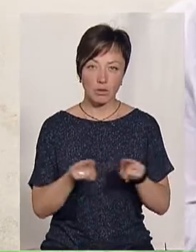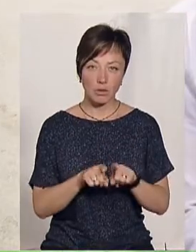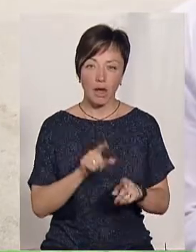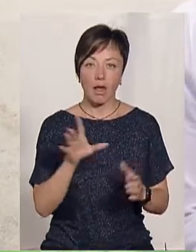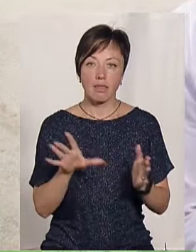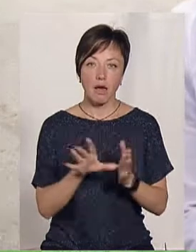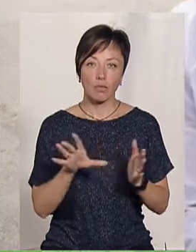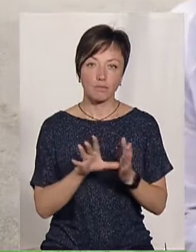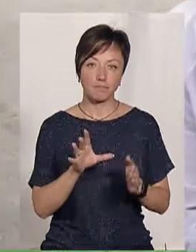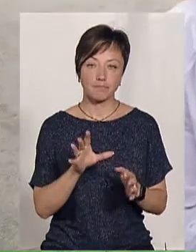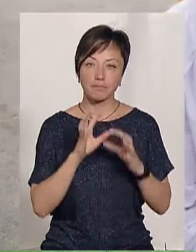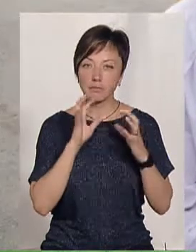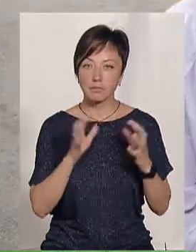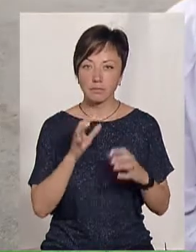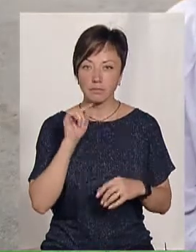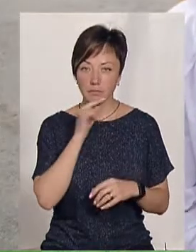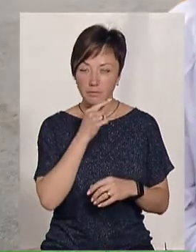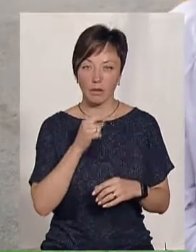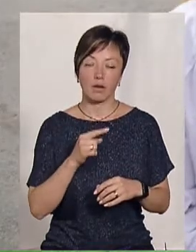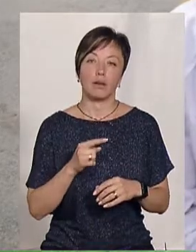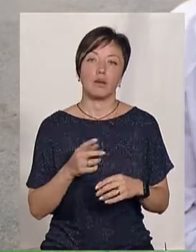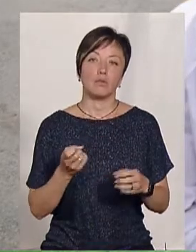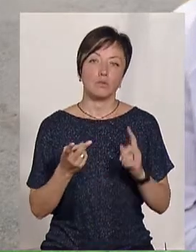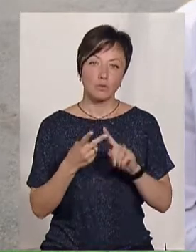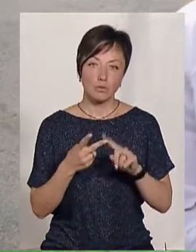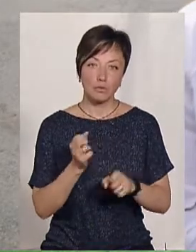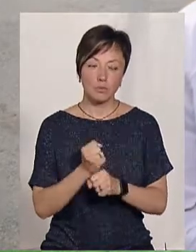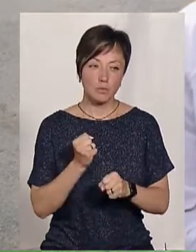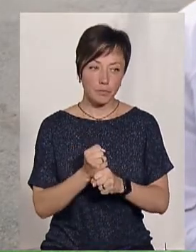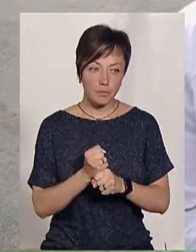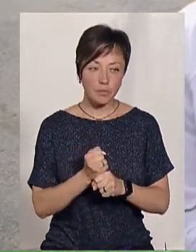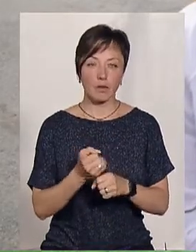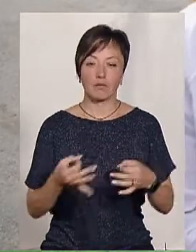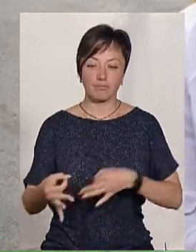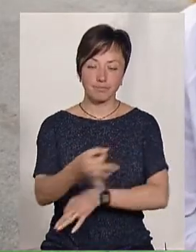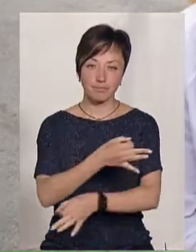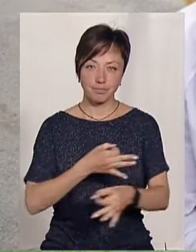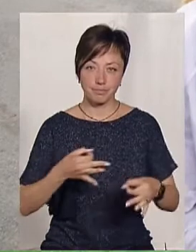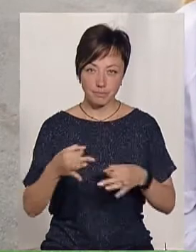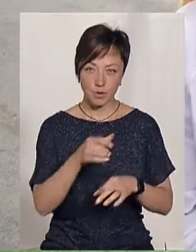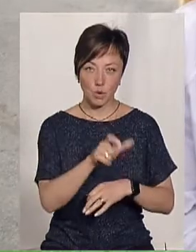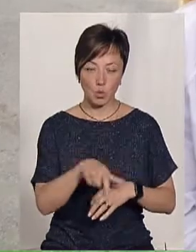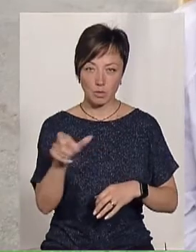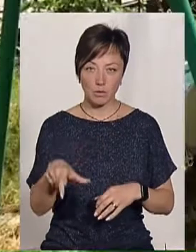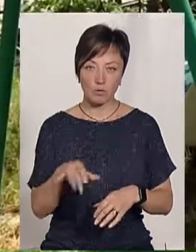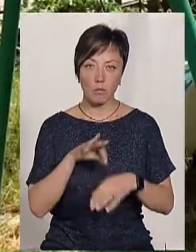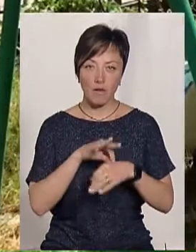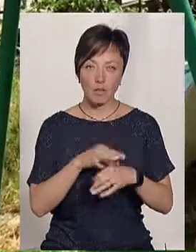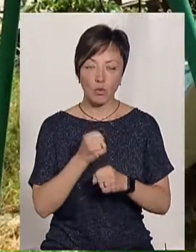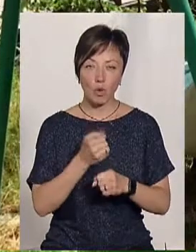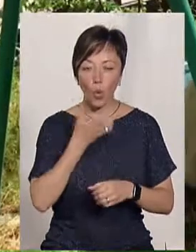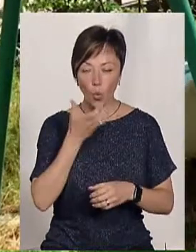момент. Потім ми провернули велику роботу зі співвласниками для того, щоб провести роботу утеплення.